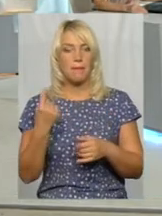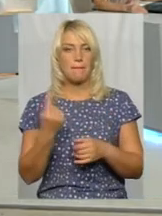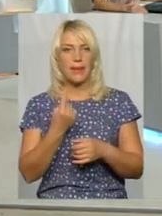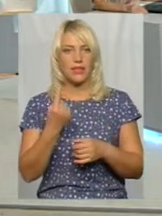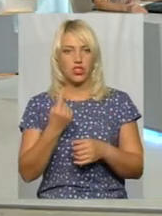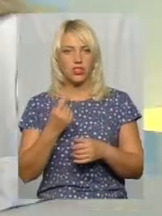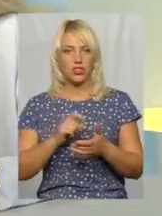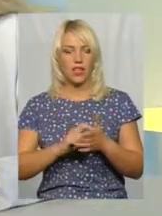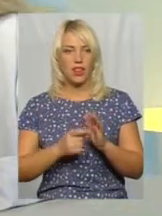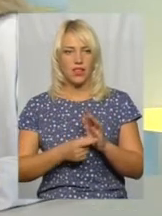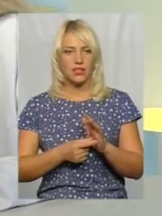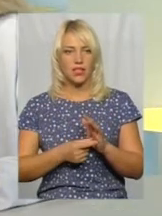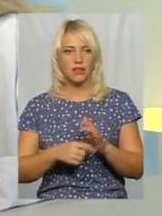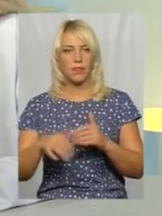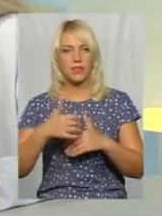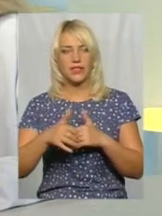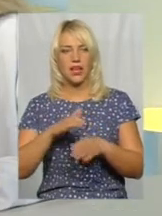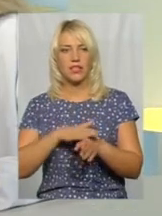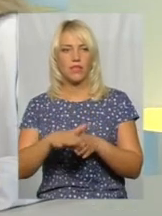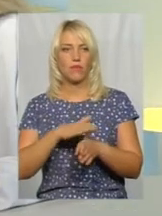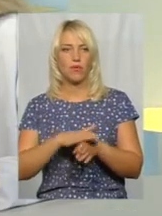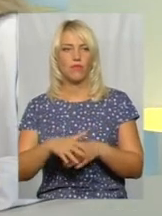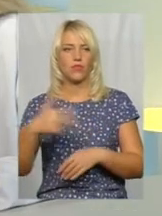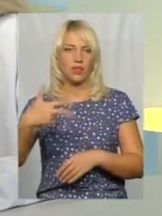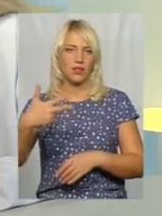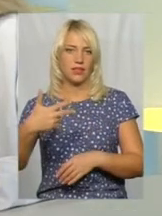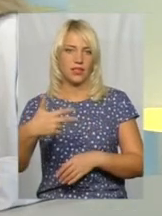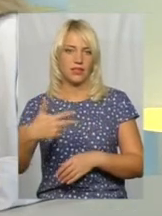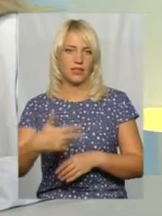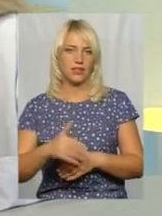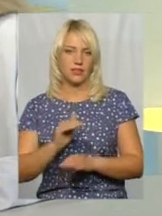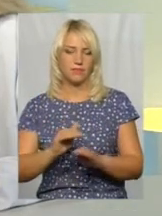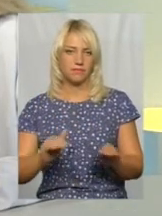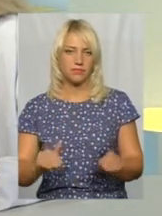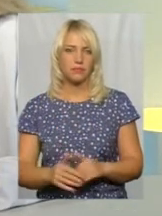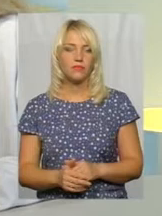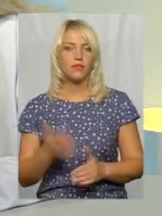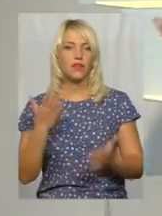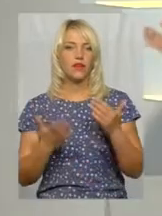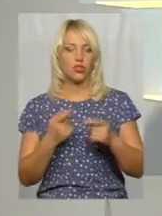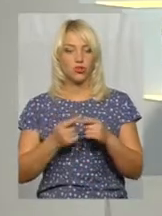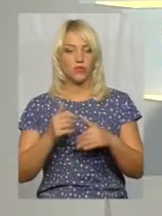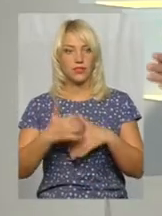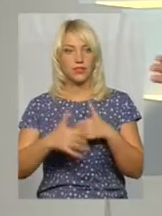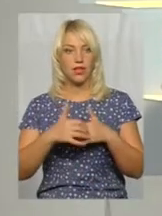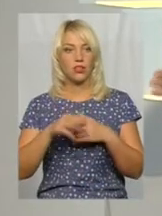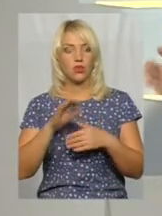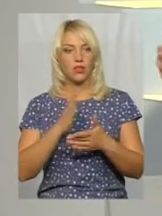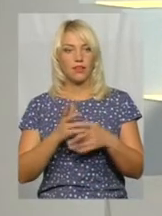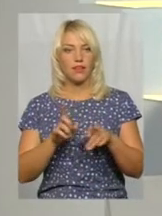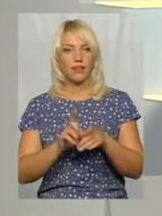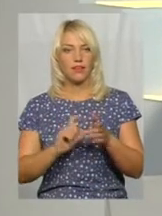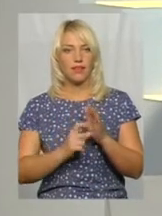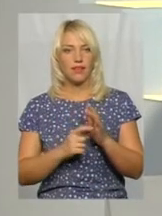класах середня наповнюваність 30. Якщо вона середня, то є такий клас, де,